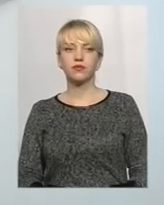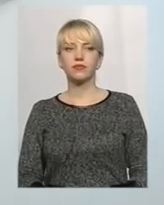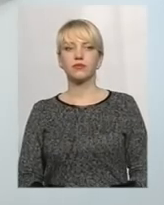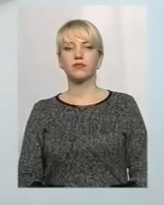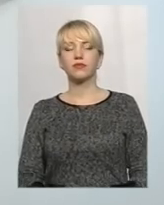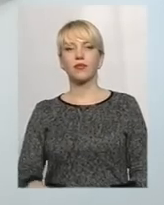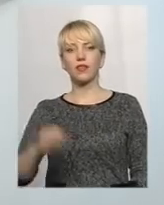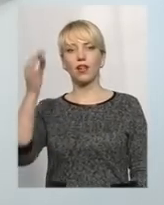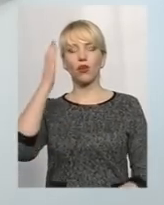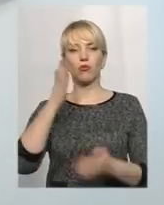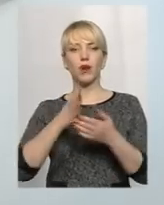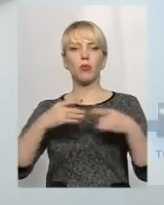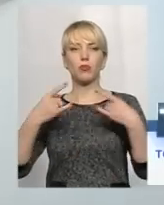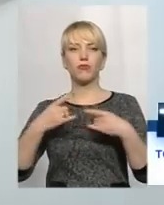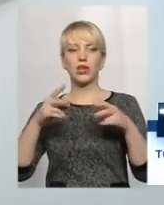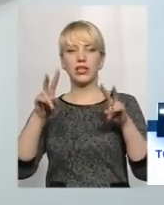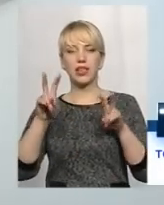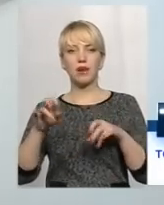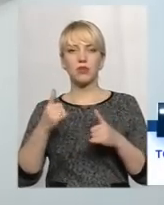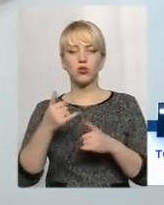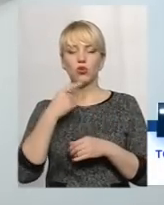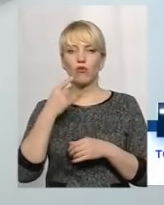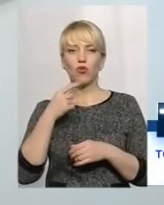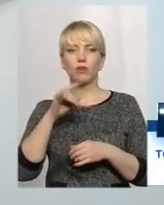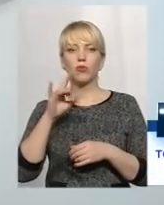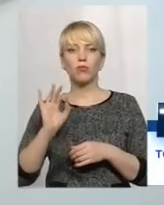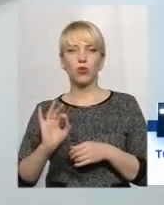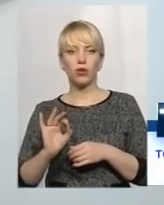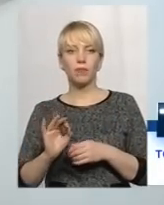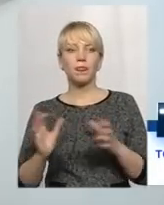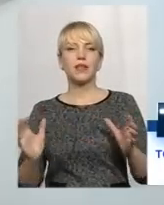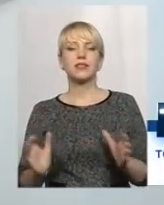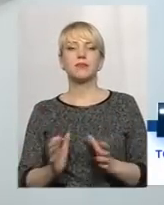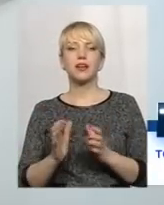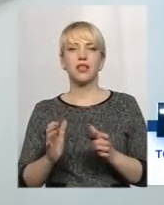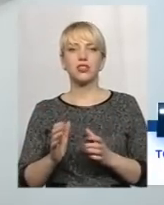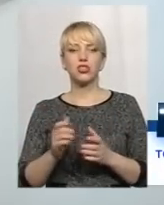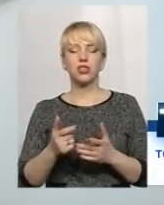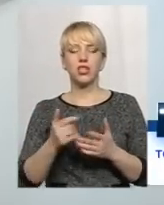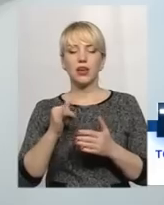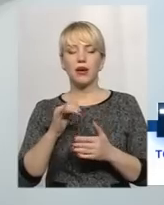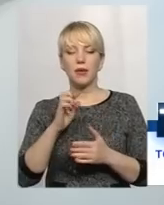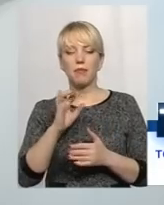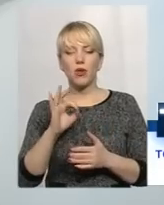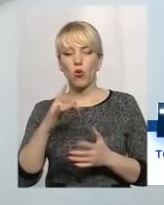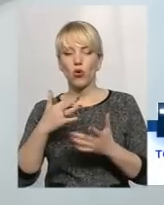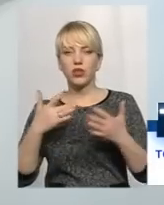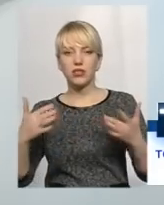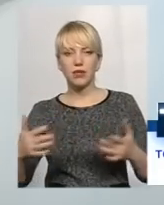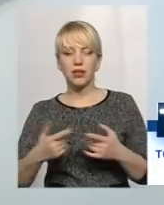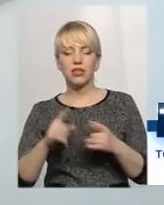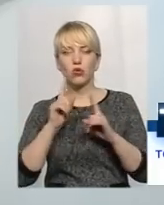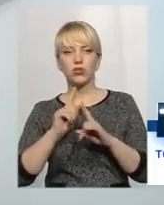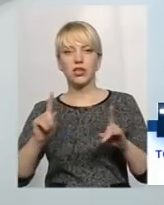Нагадую, прямому ефірі тема Сьогодні говоримо про збереження біорізноманіття і унікальності природи